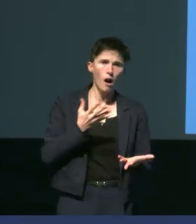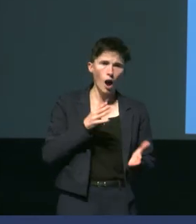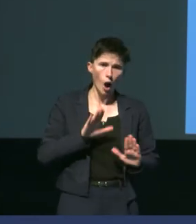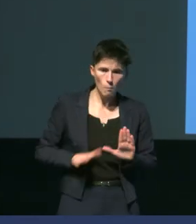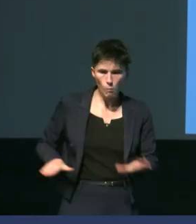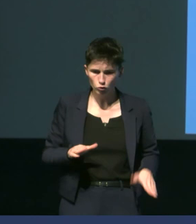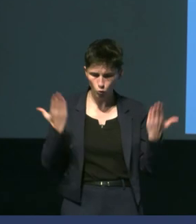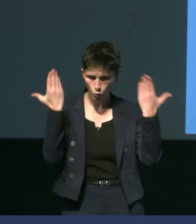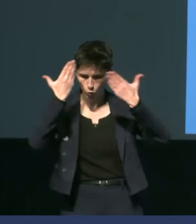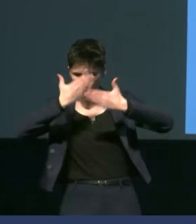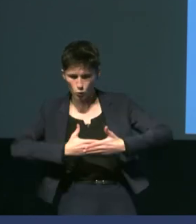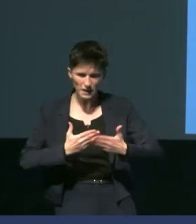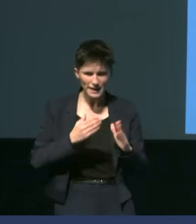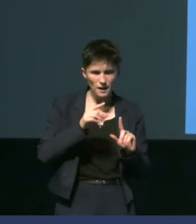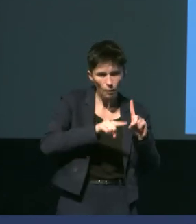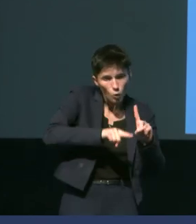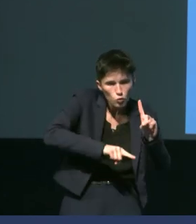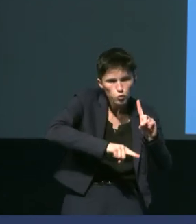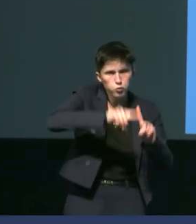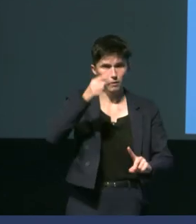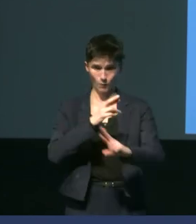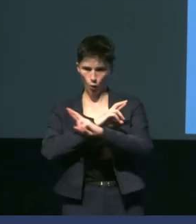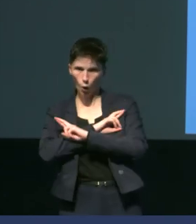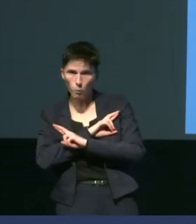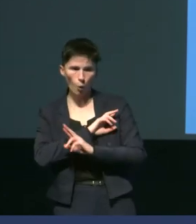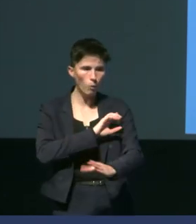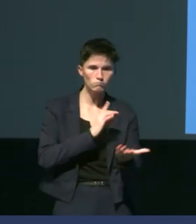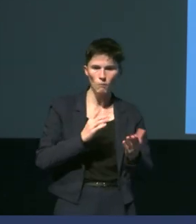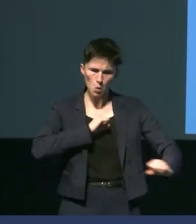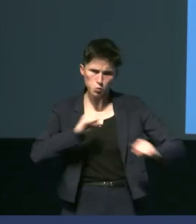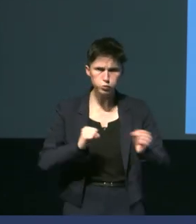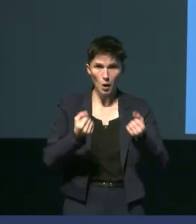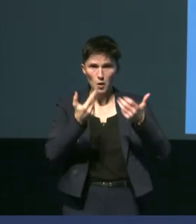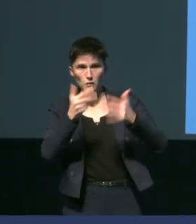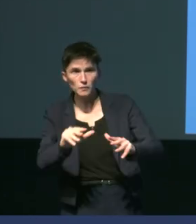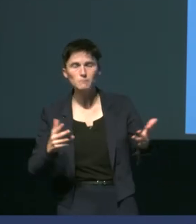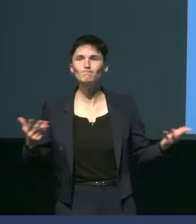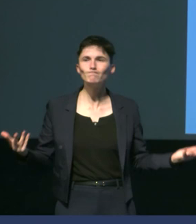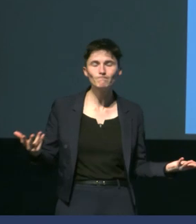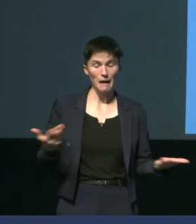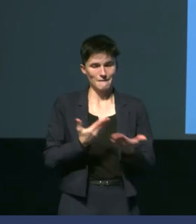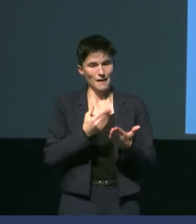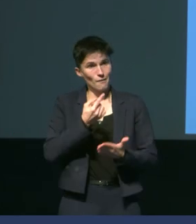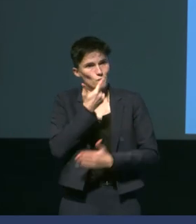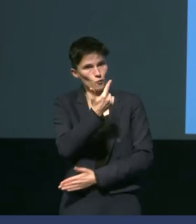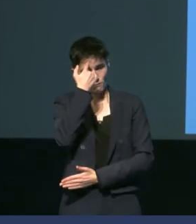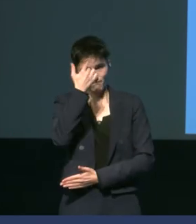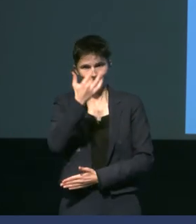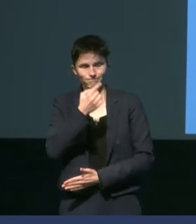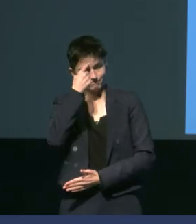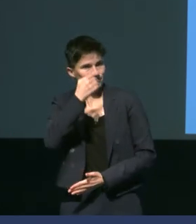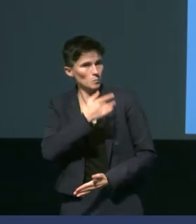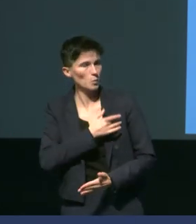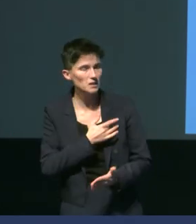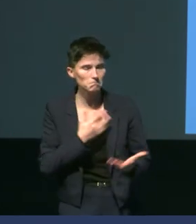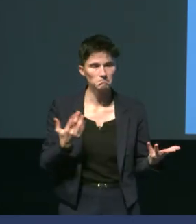qu sont au repos et qui ne font non plus d'activité physique à cette question on a deux hypothèses la première hypothèse est une